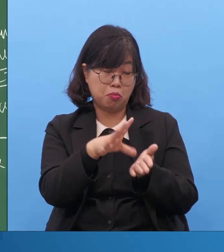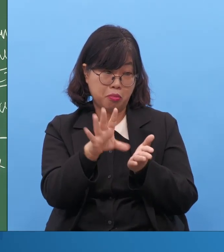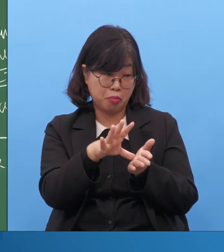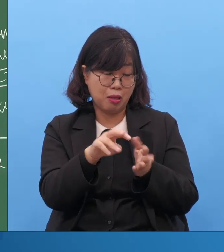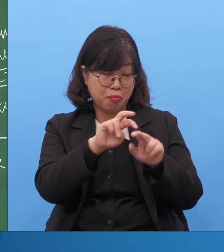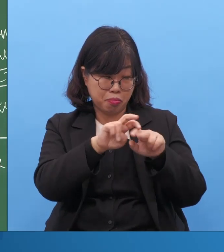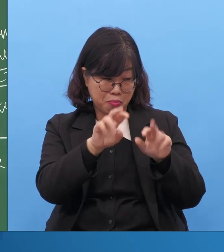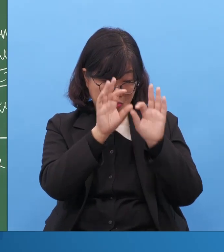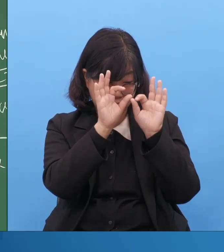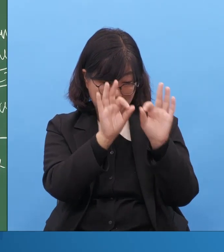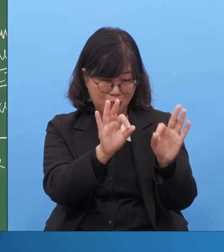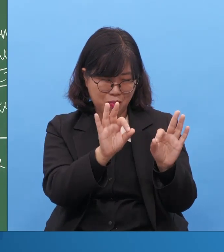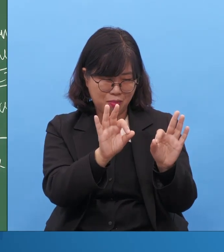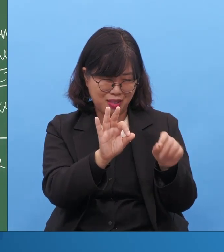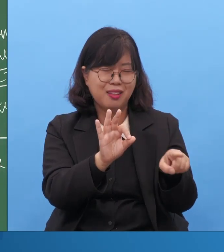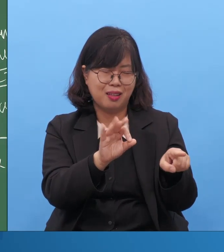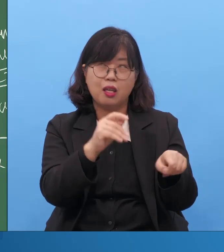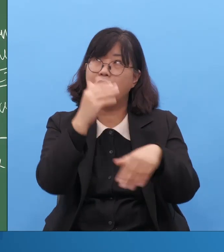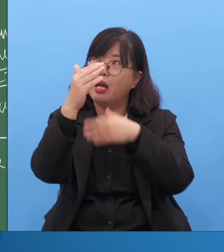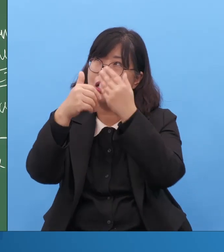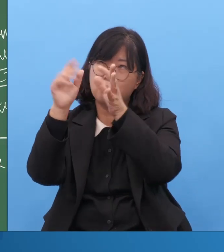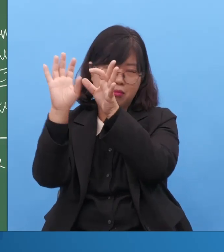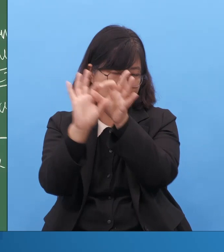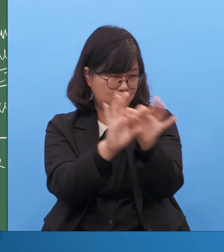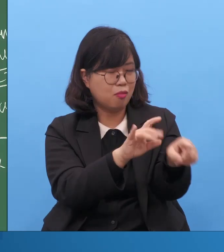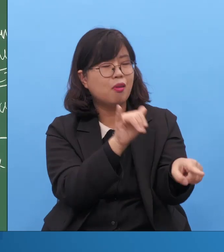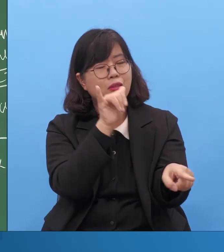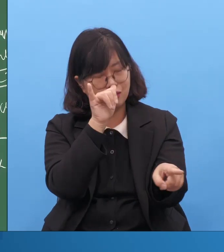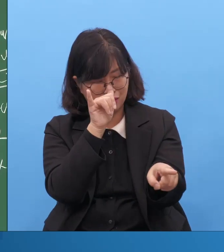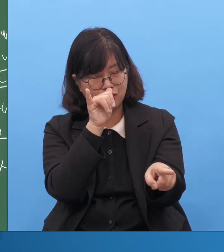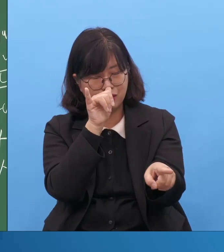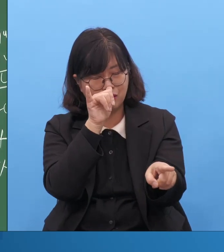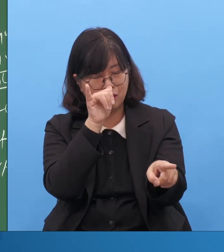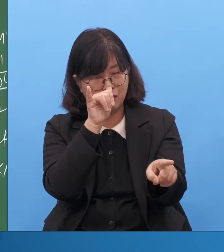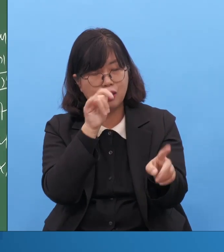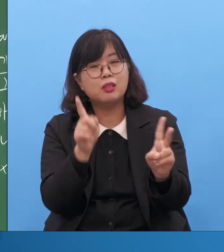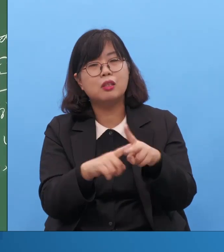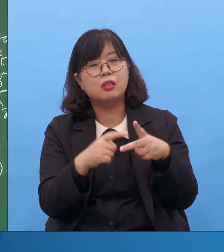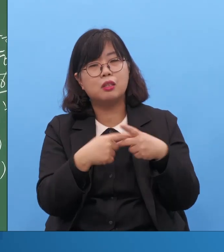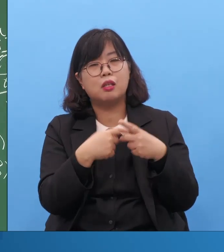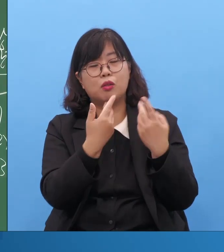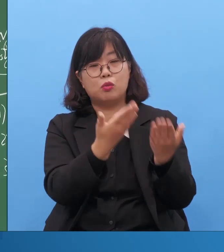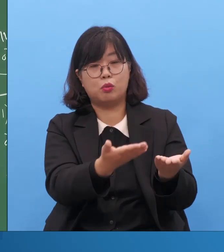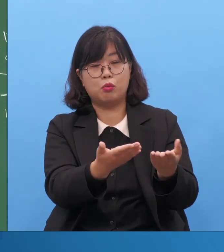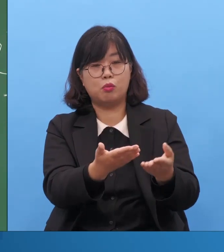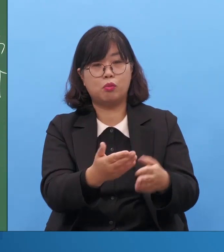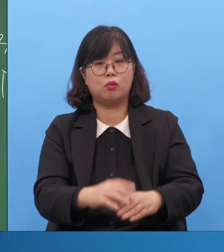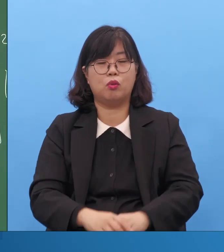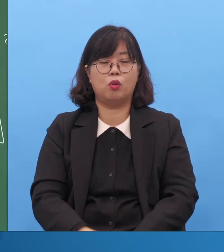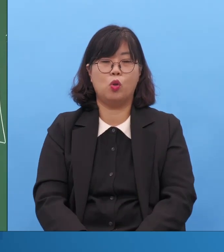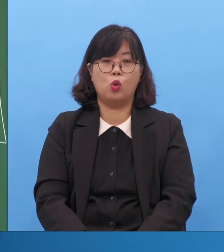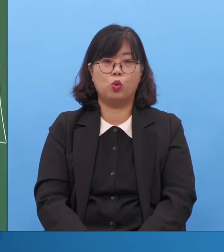그게 사람과의 소통입니다. 틀린 길 가는 사람도 꼭 틀린 건 아닙니다.